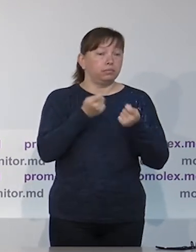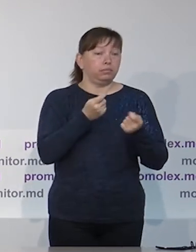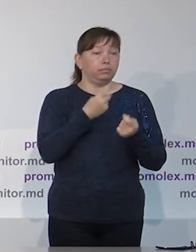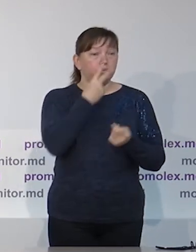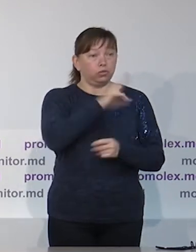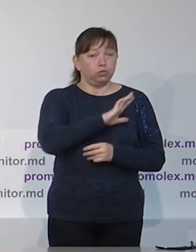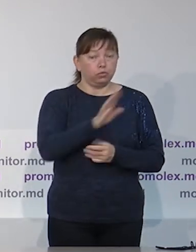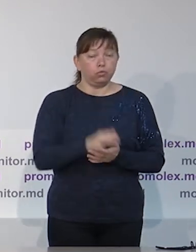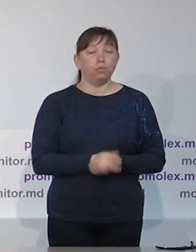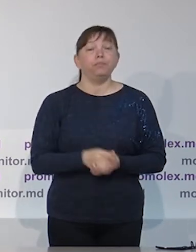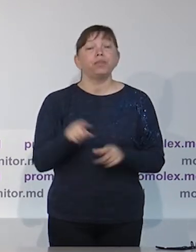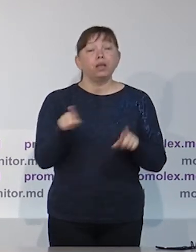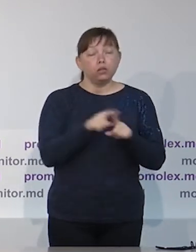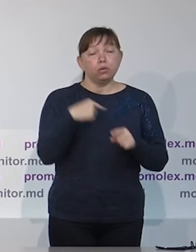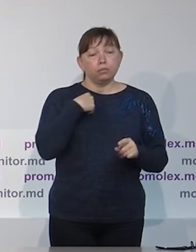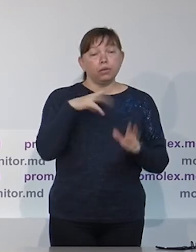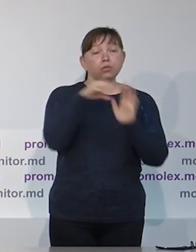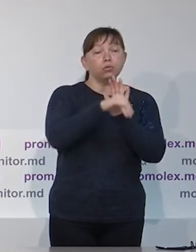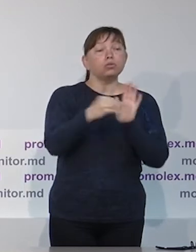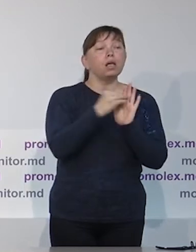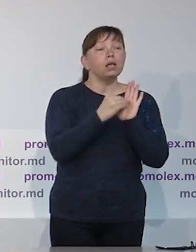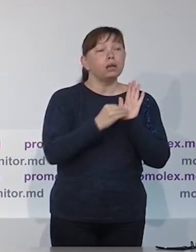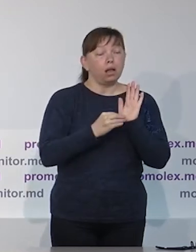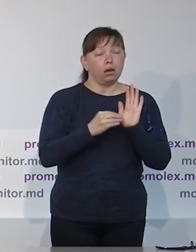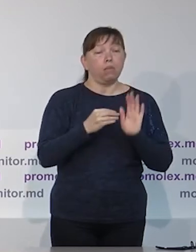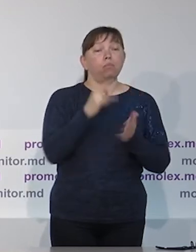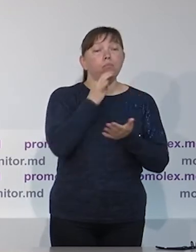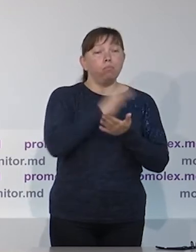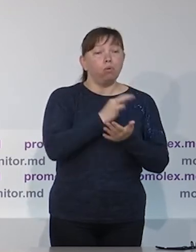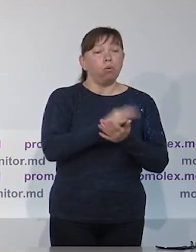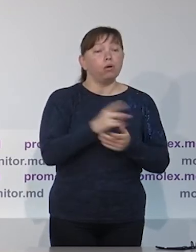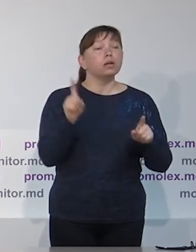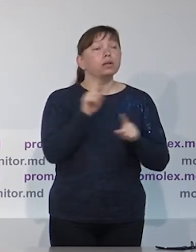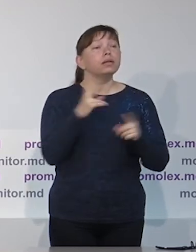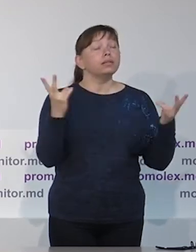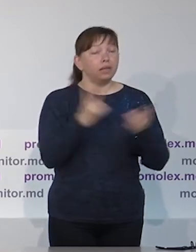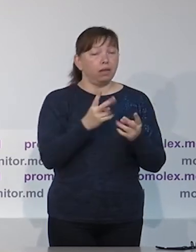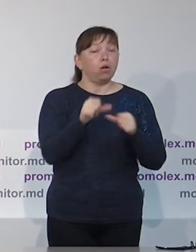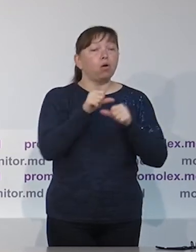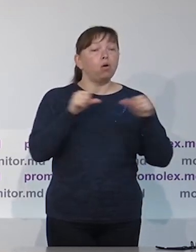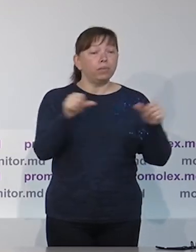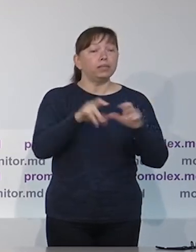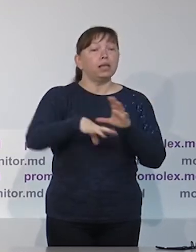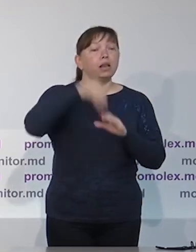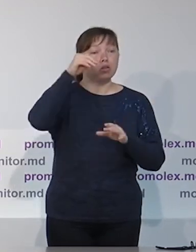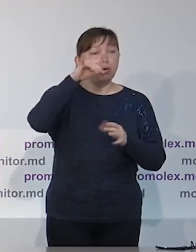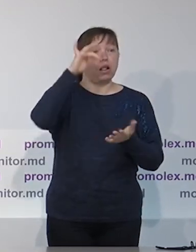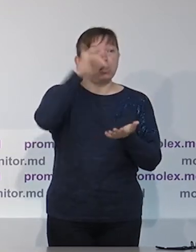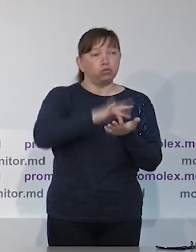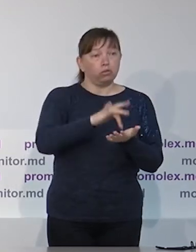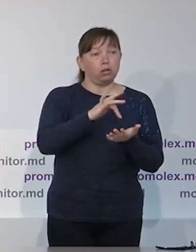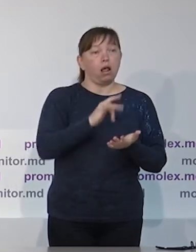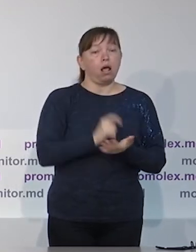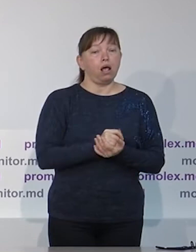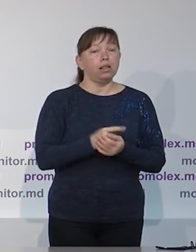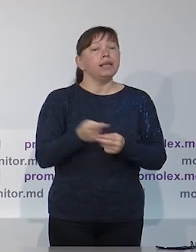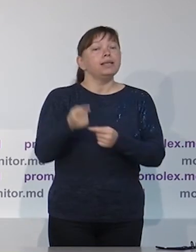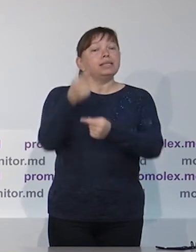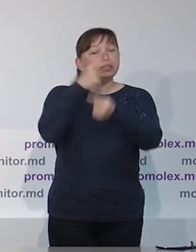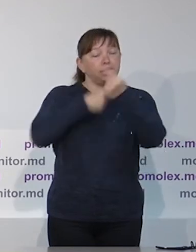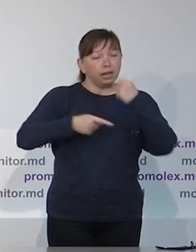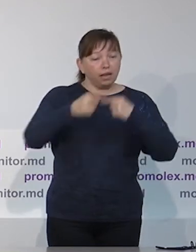мы будем наблюдать то же самое. Также, говоря о законодательной базе, в отчете мы обратили внимание на